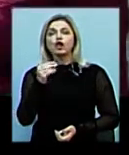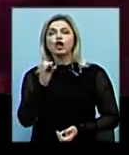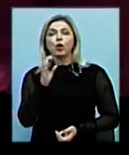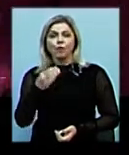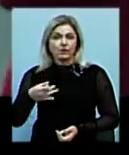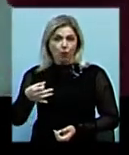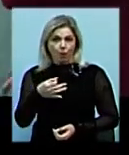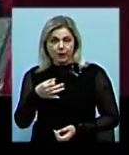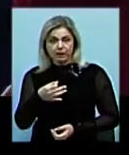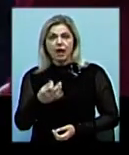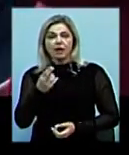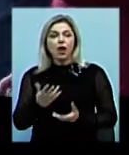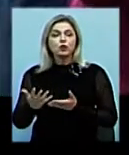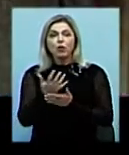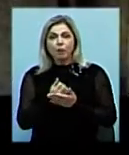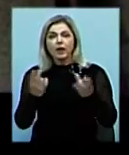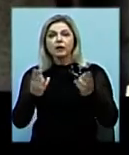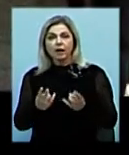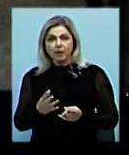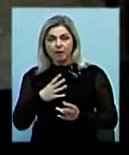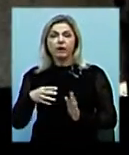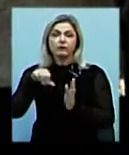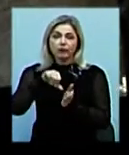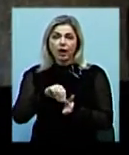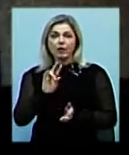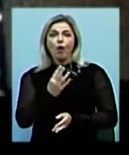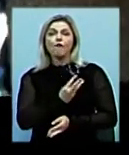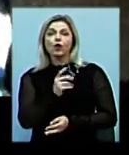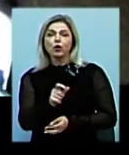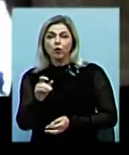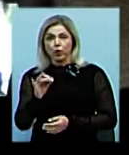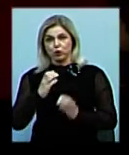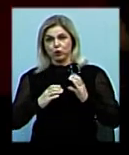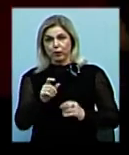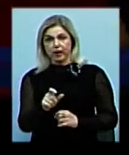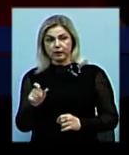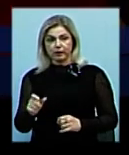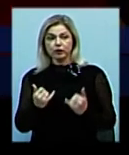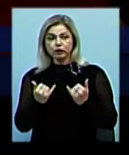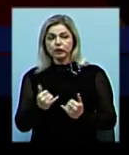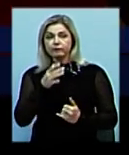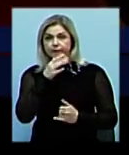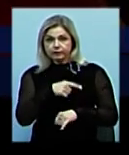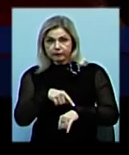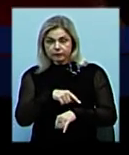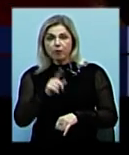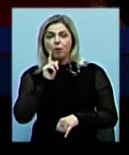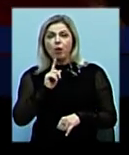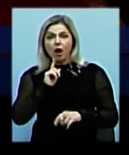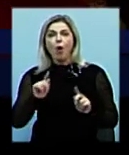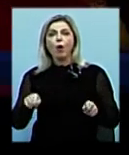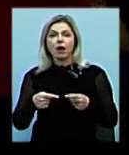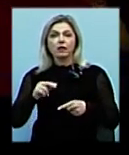область. До збору необхідних речей долучилися миколаївські волонтери та студенти. Даний час, поки організаторська